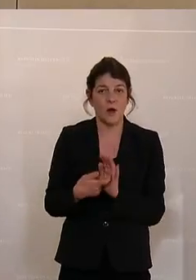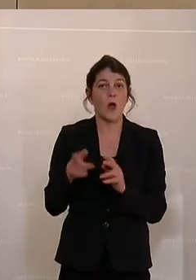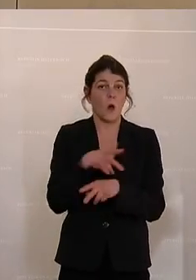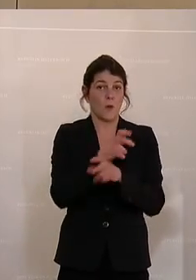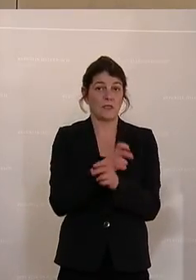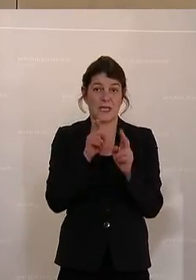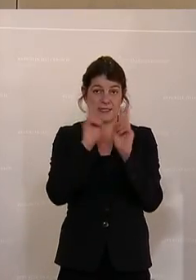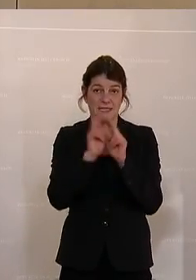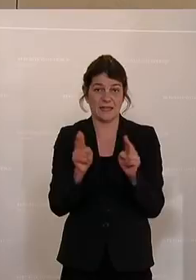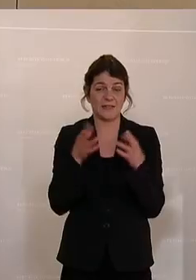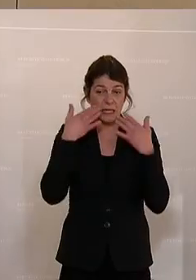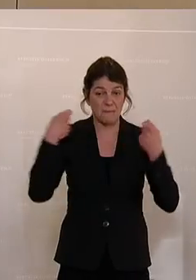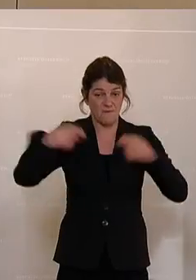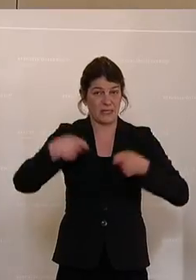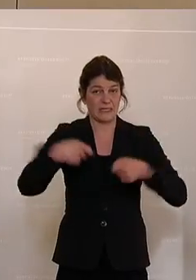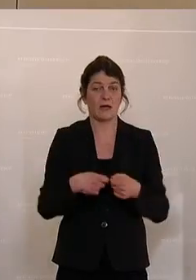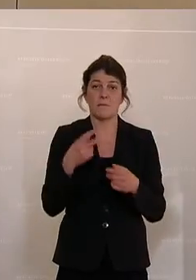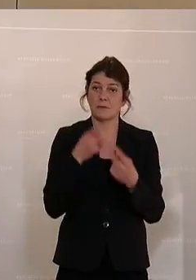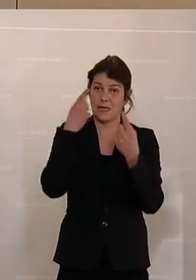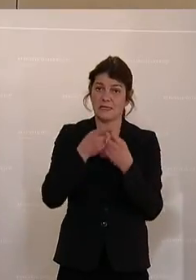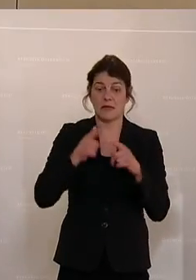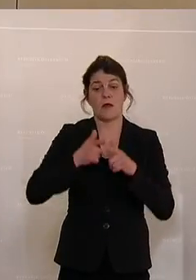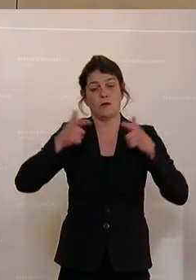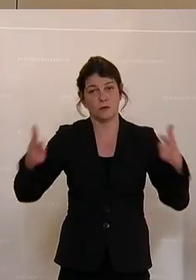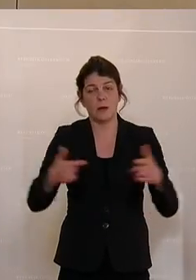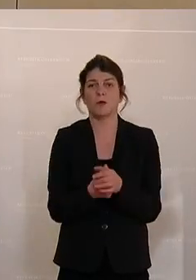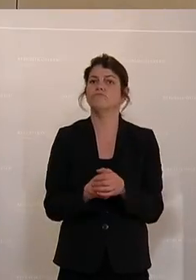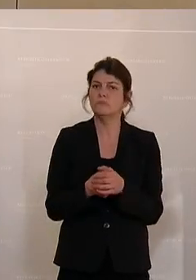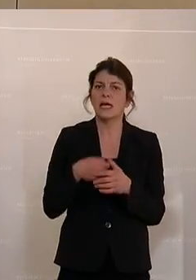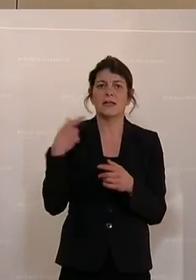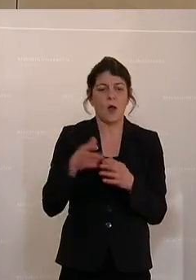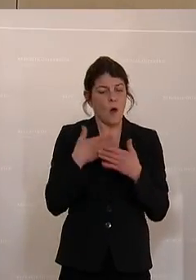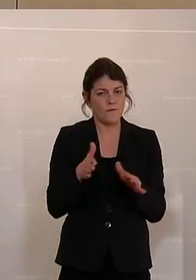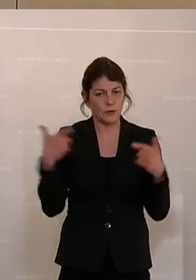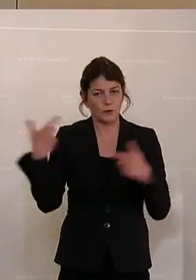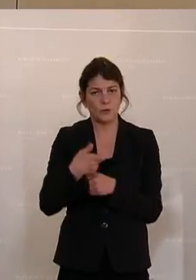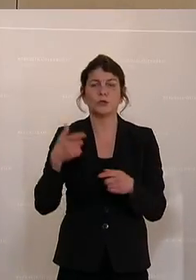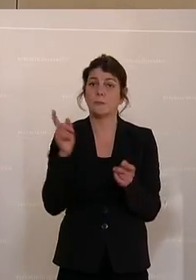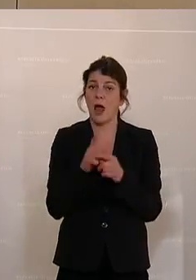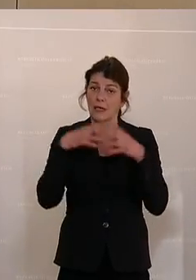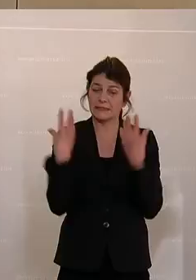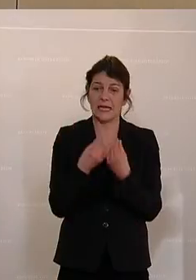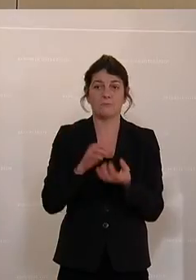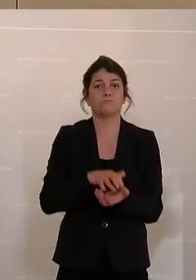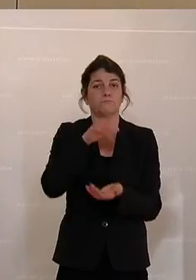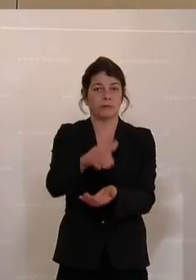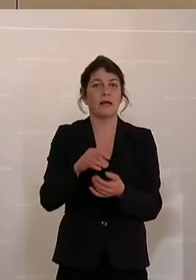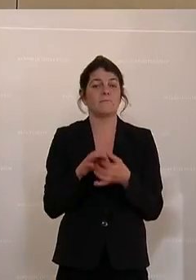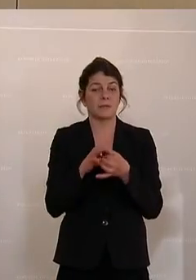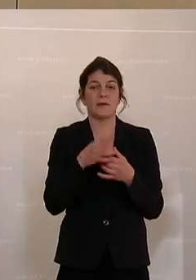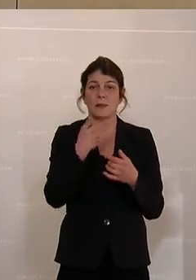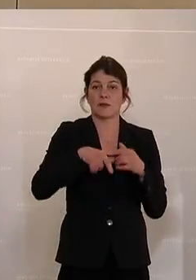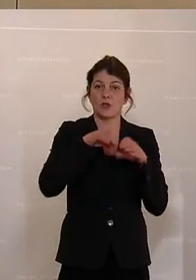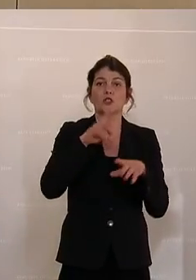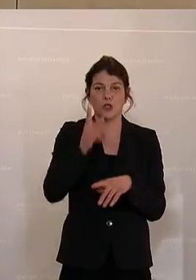Österreichs internationale Klimafinanzierung mit dem Ziel auszubauen, sowohl die öffentlichen Zuschüsse als auch die Gesamtsumme bezogen auf 2019 zu